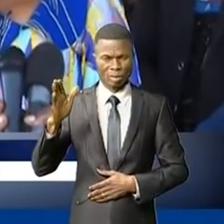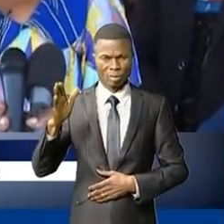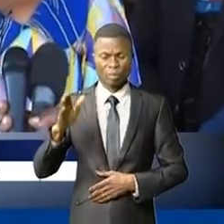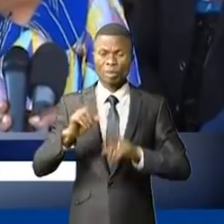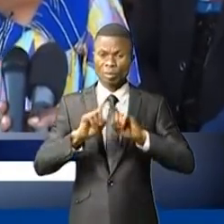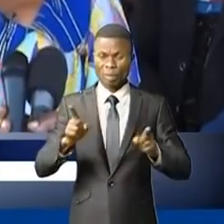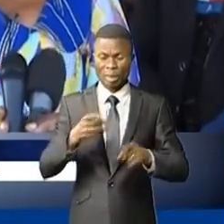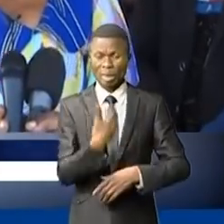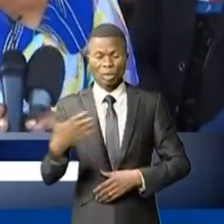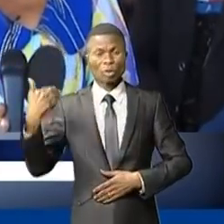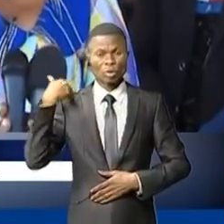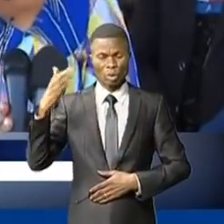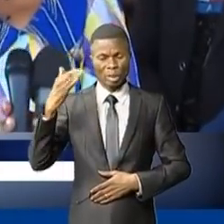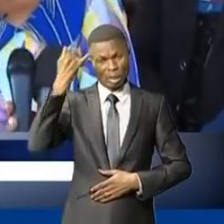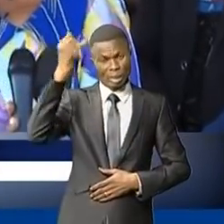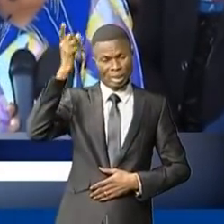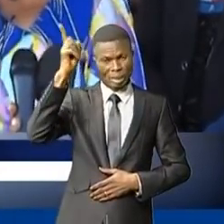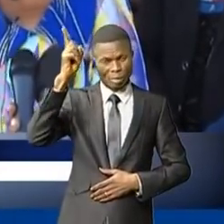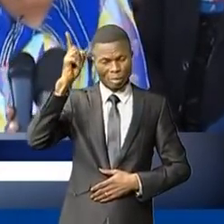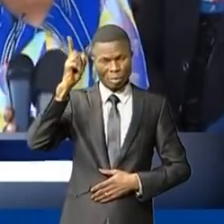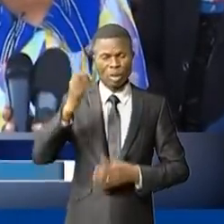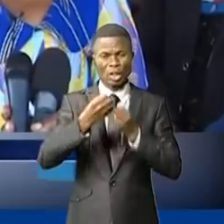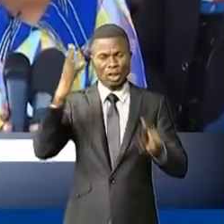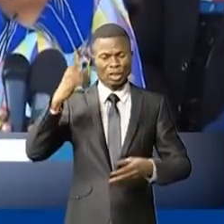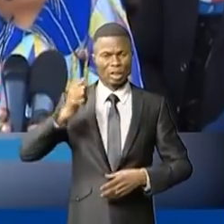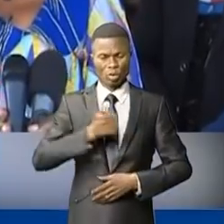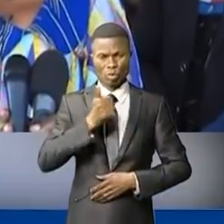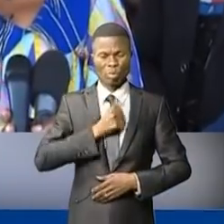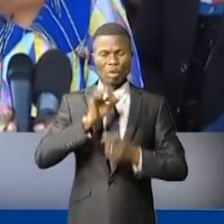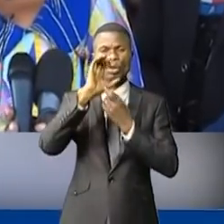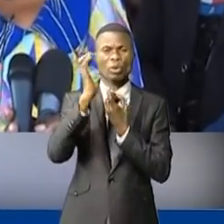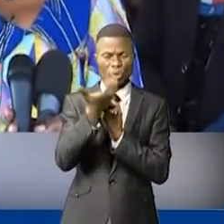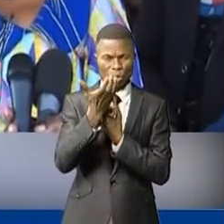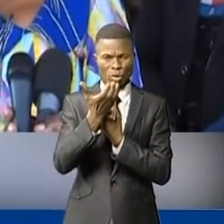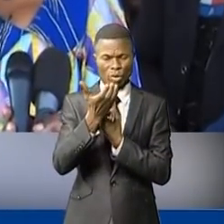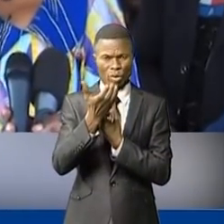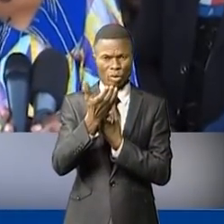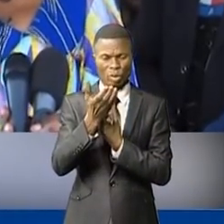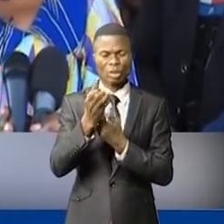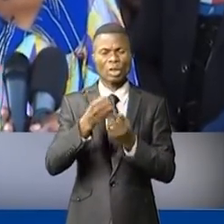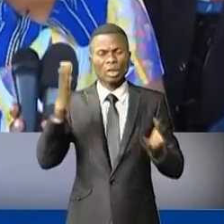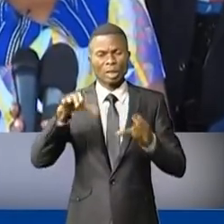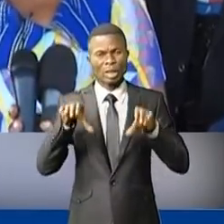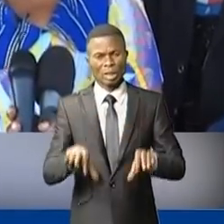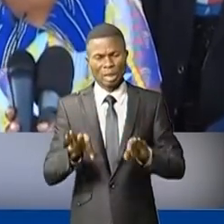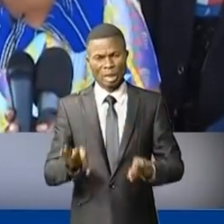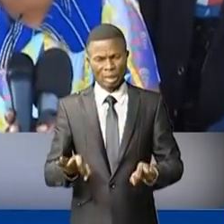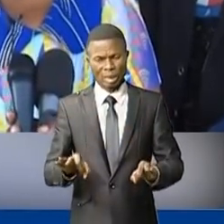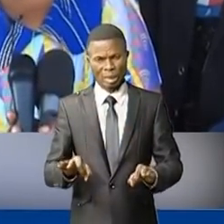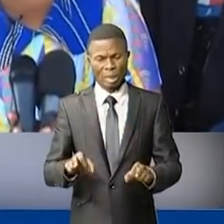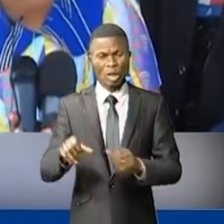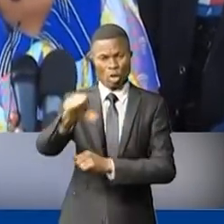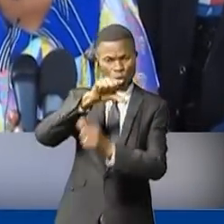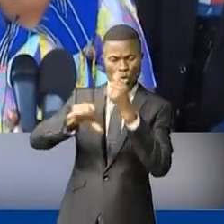Mais dans ces biens publics, nous pensons à notre patrimoine culturel, notre patrimoine naturel. C'est dans notre